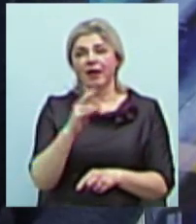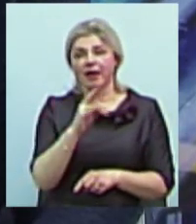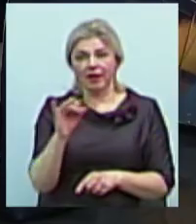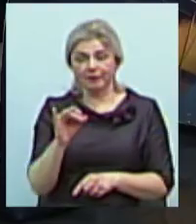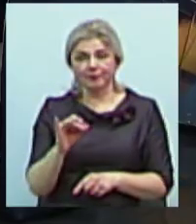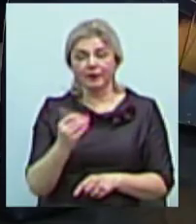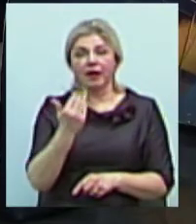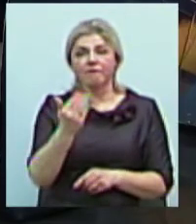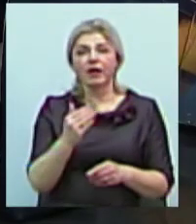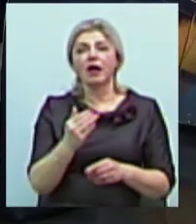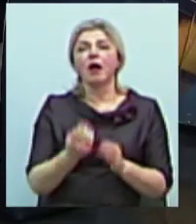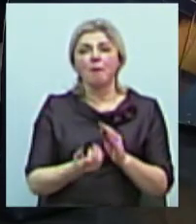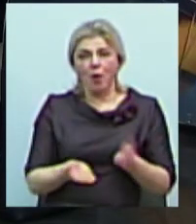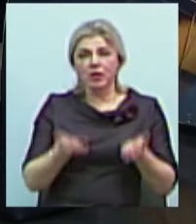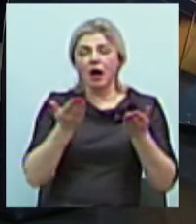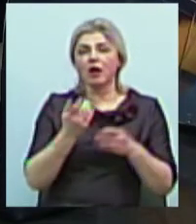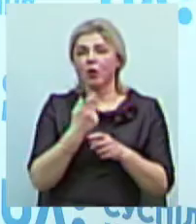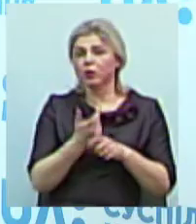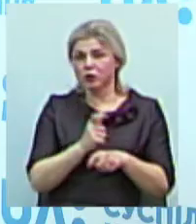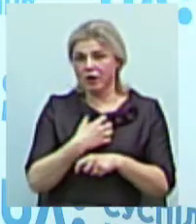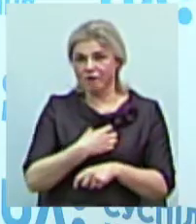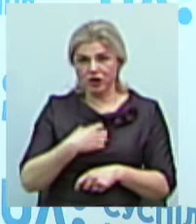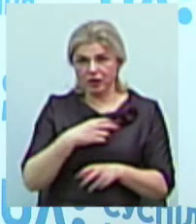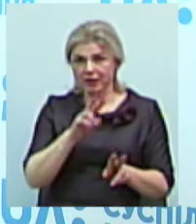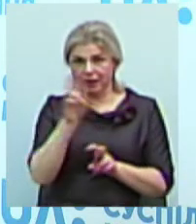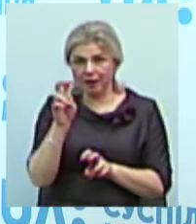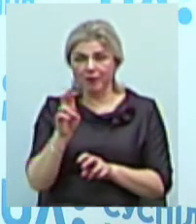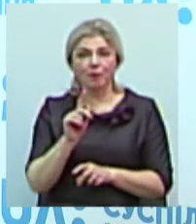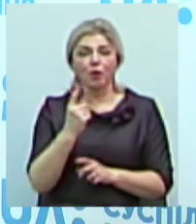торкнулися одразу дуже важливою темою. Це саме інформаційна, можна сказати,